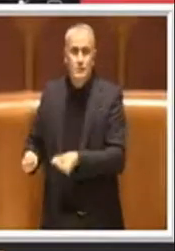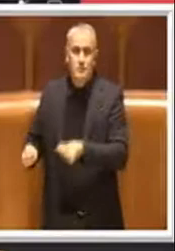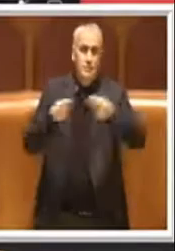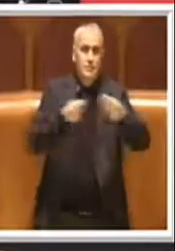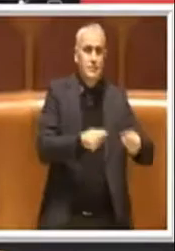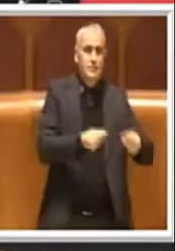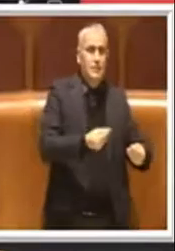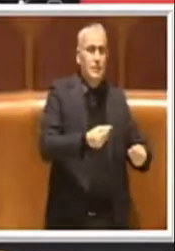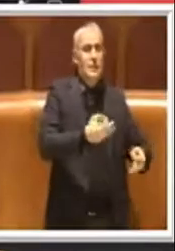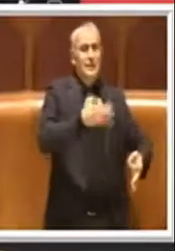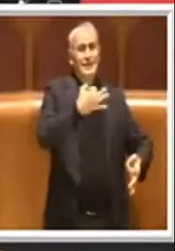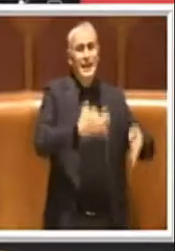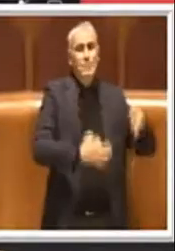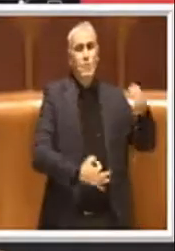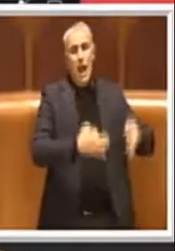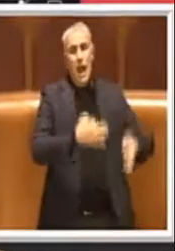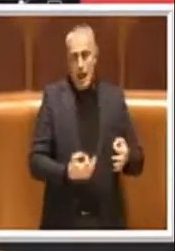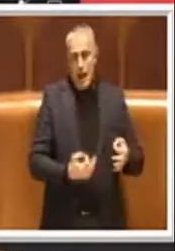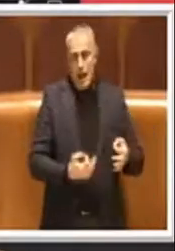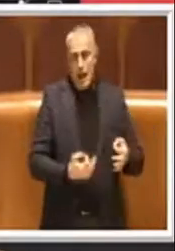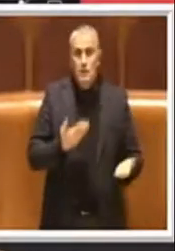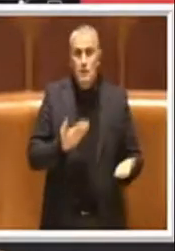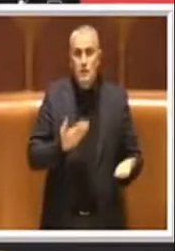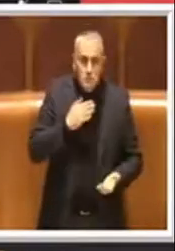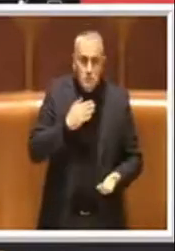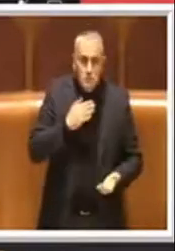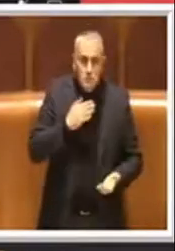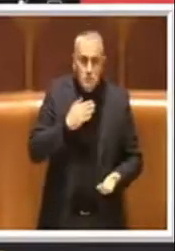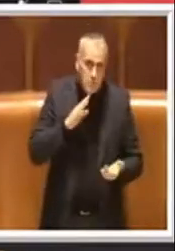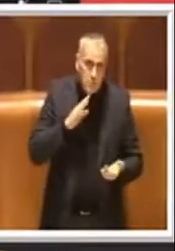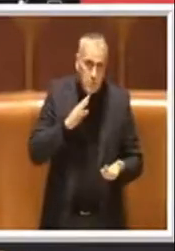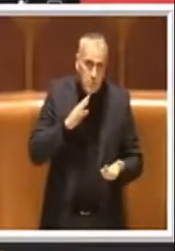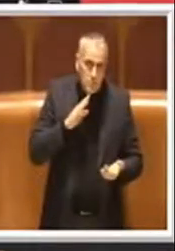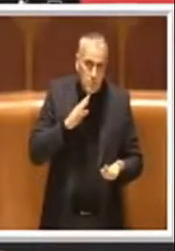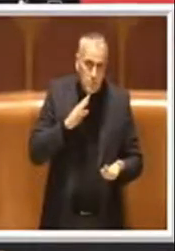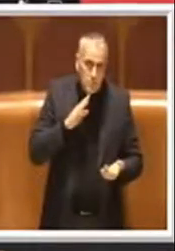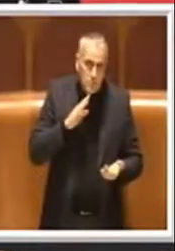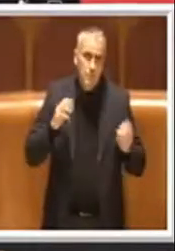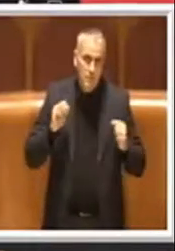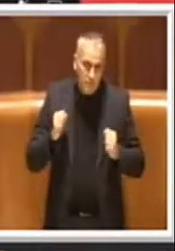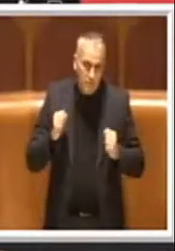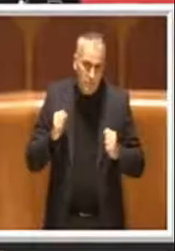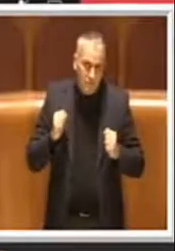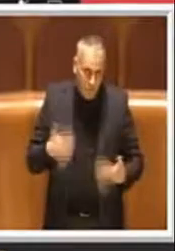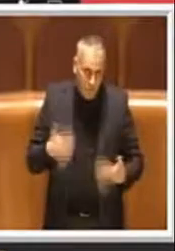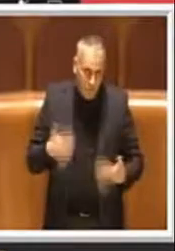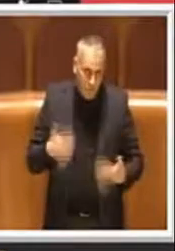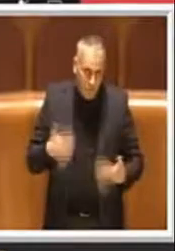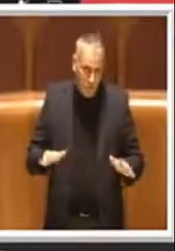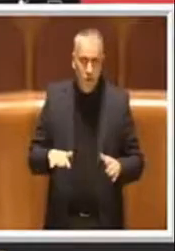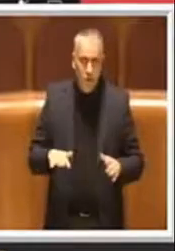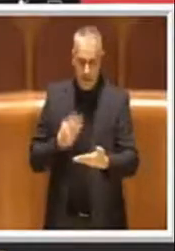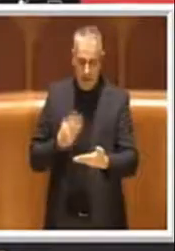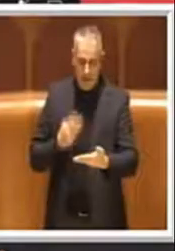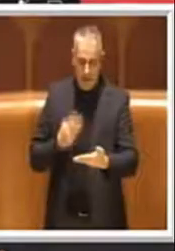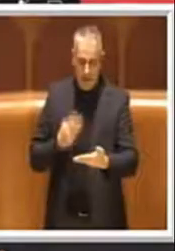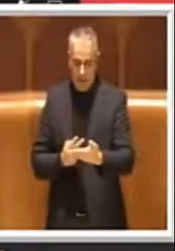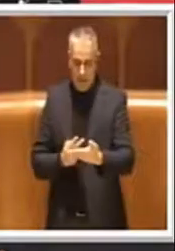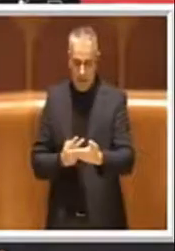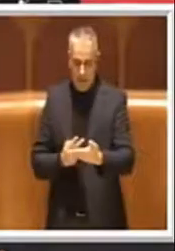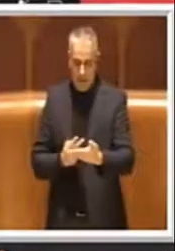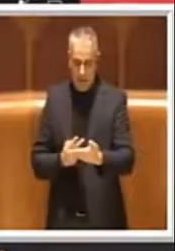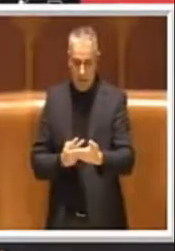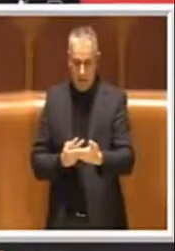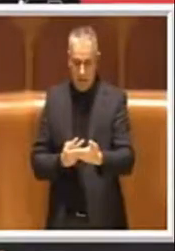ha fatto sì che poi oggettivamente ci sia stato